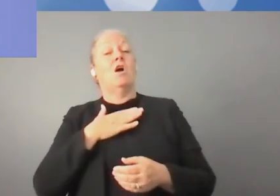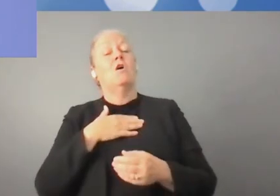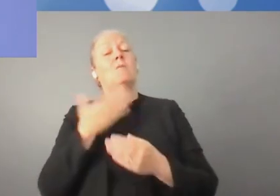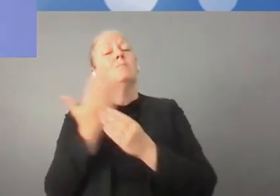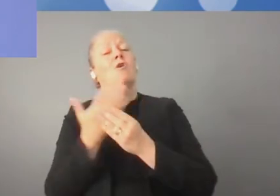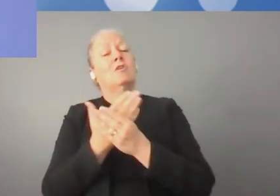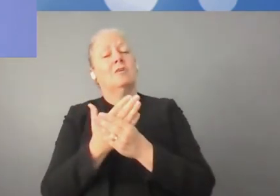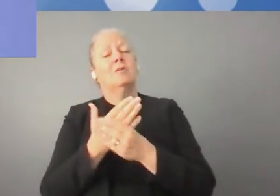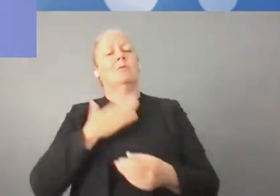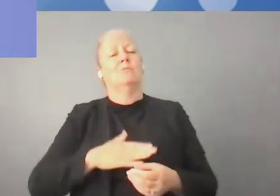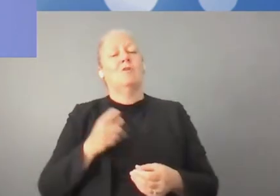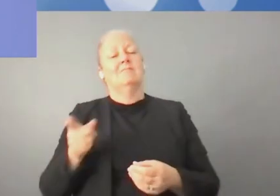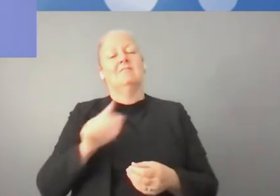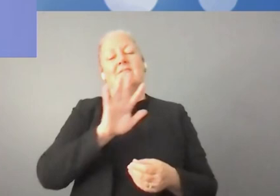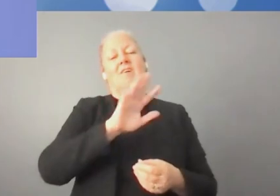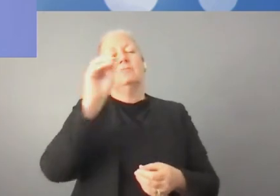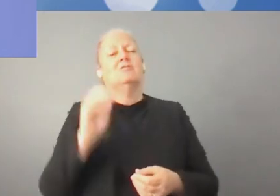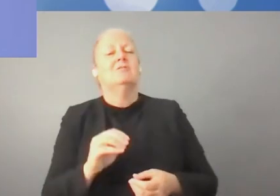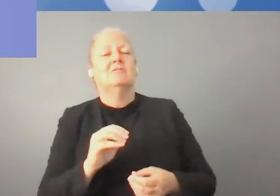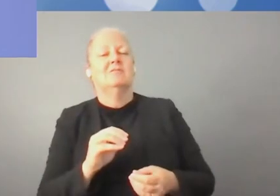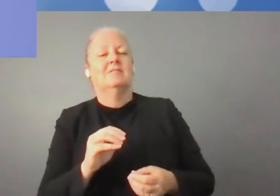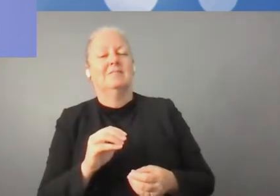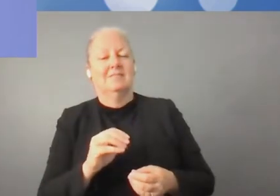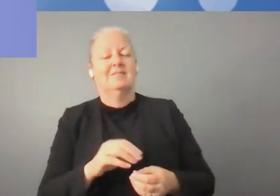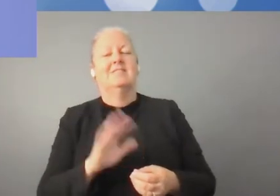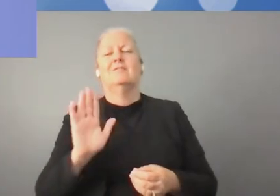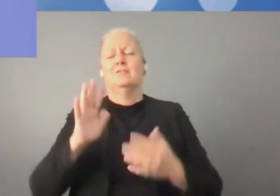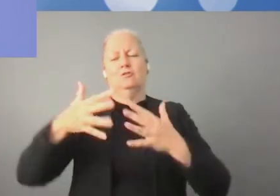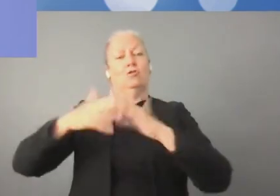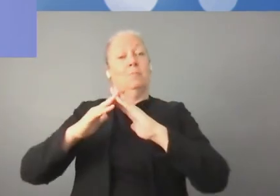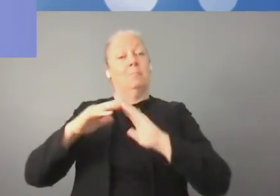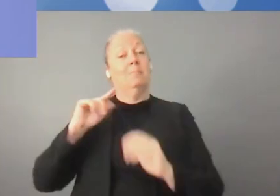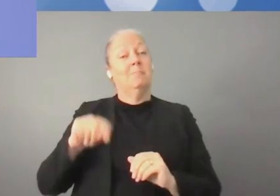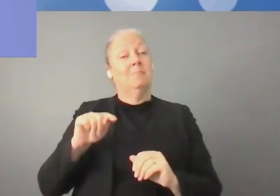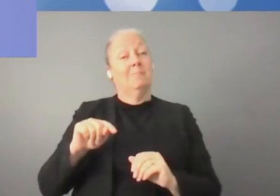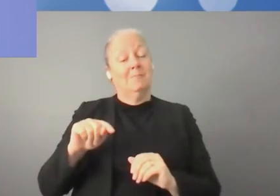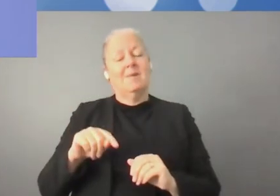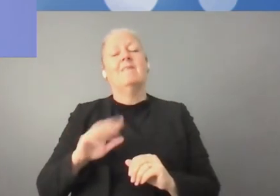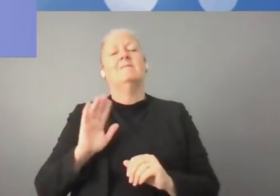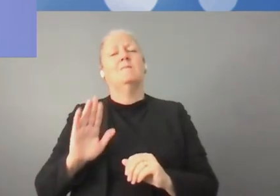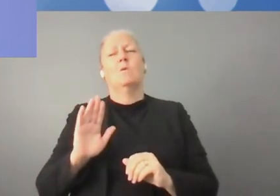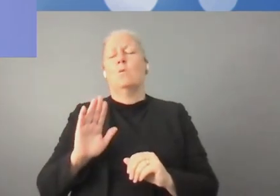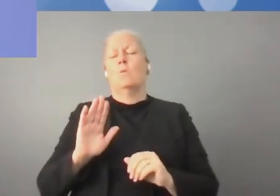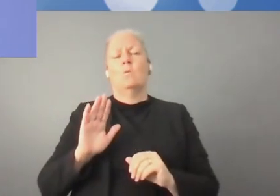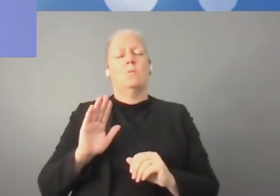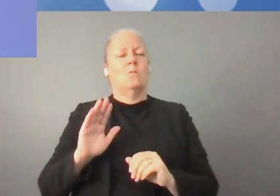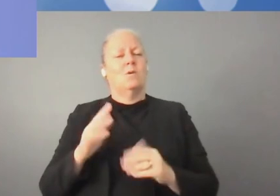c'est pourquoi nous essayons de garantir ce soutien